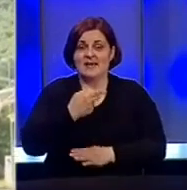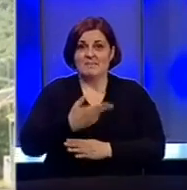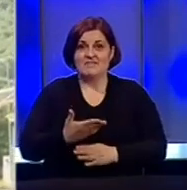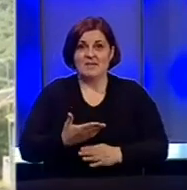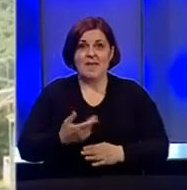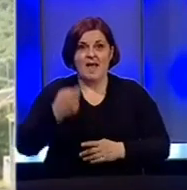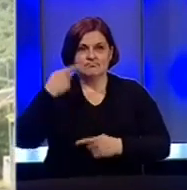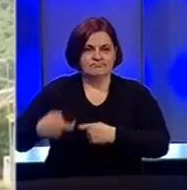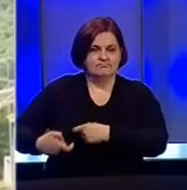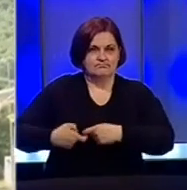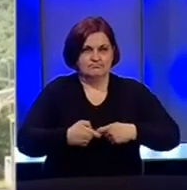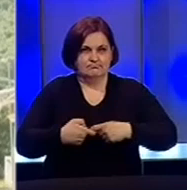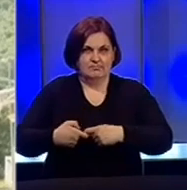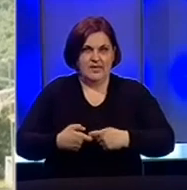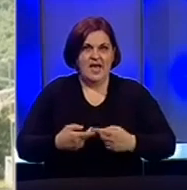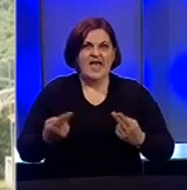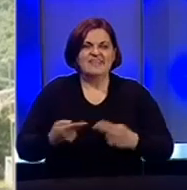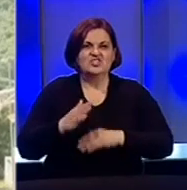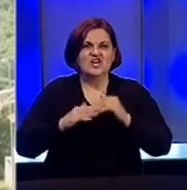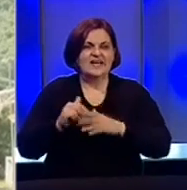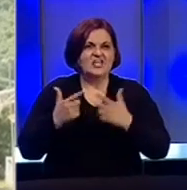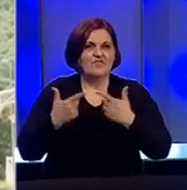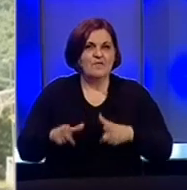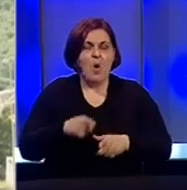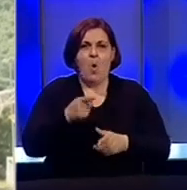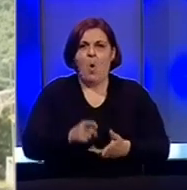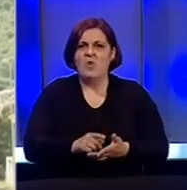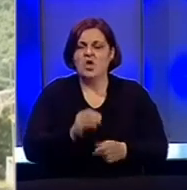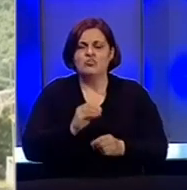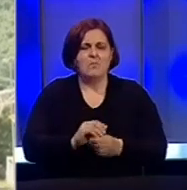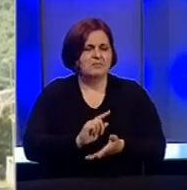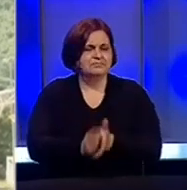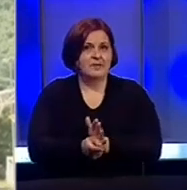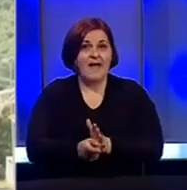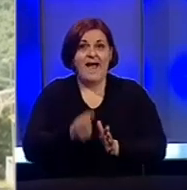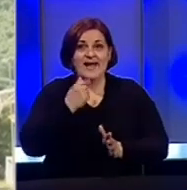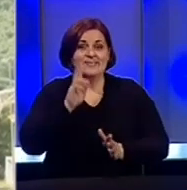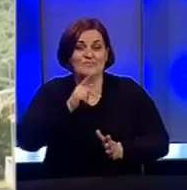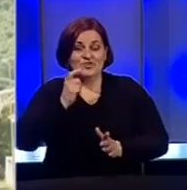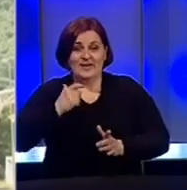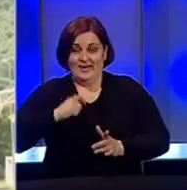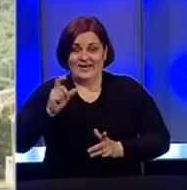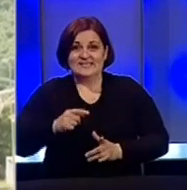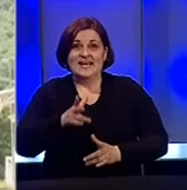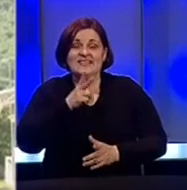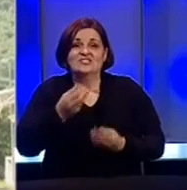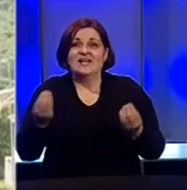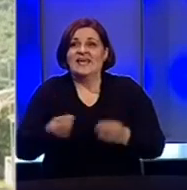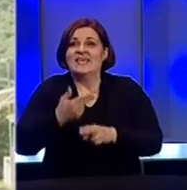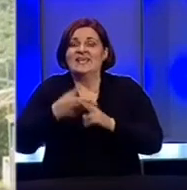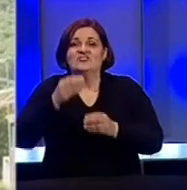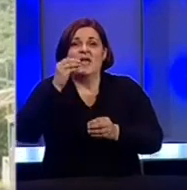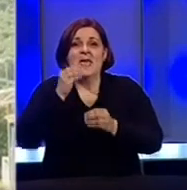je blizak tim centrima moći traži građevinsku dozvolu, on je dobije bez problema. Kada građani traže da se riješi